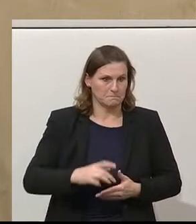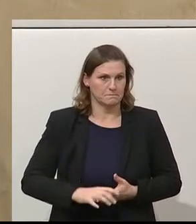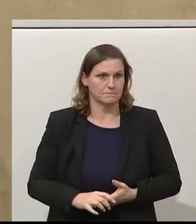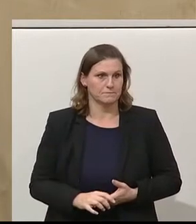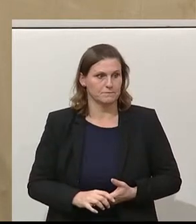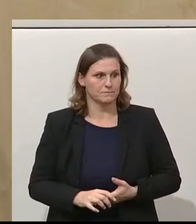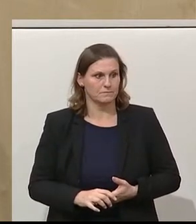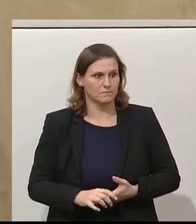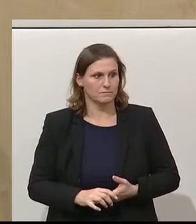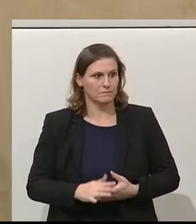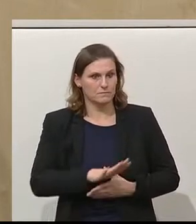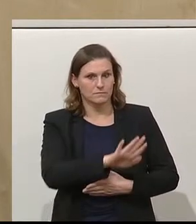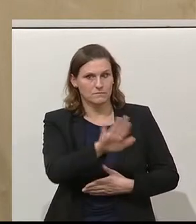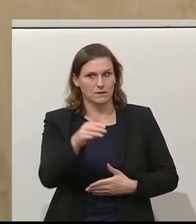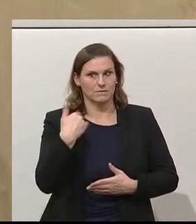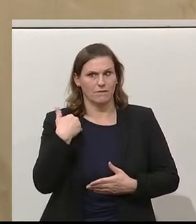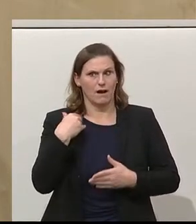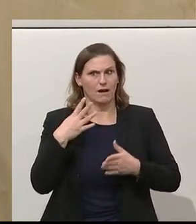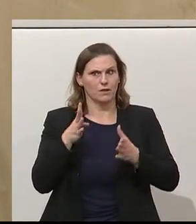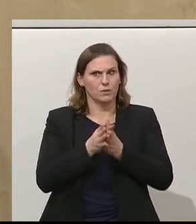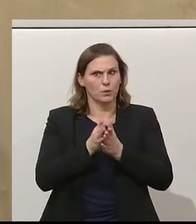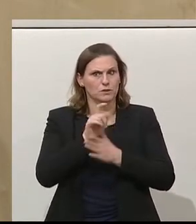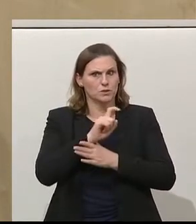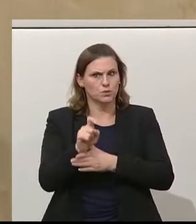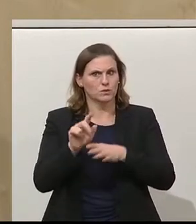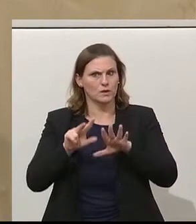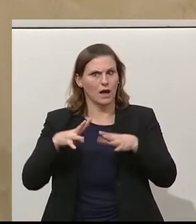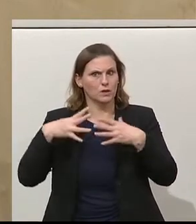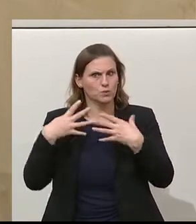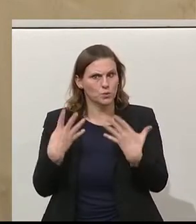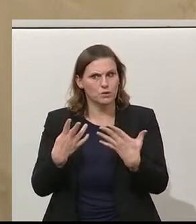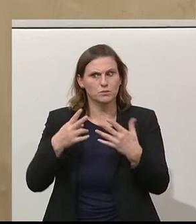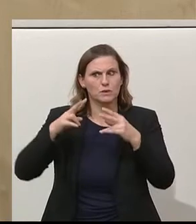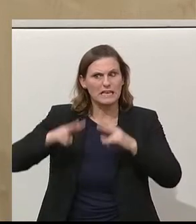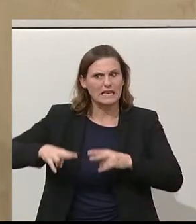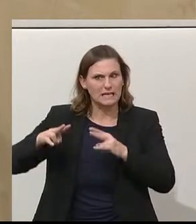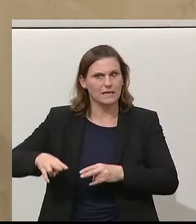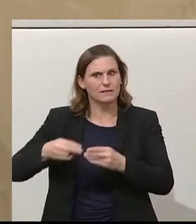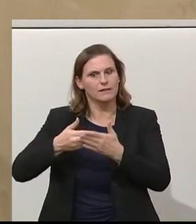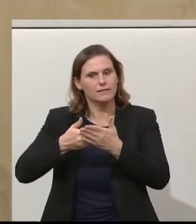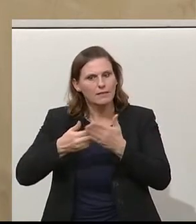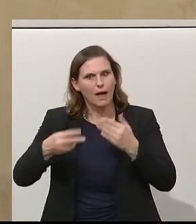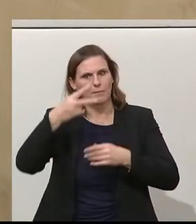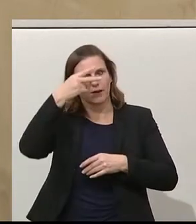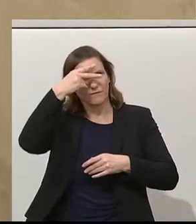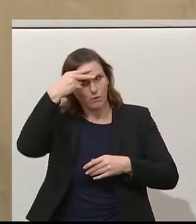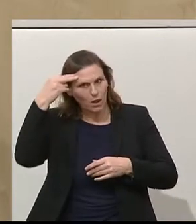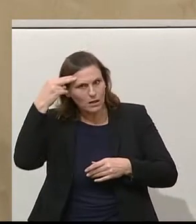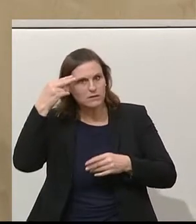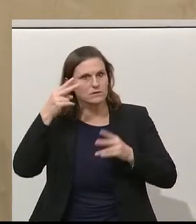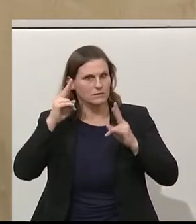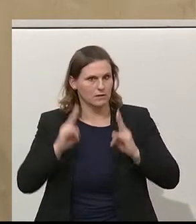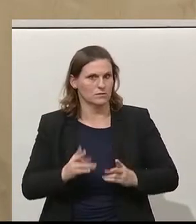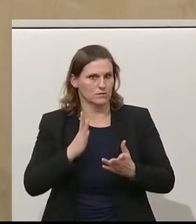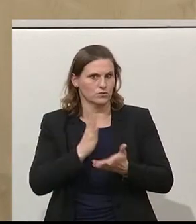am 4. Mai 1998 ein Gericht im Namen des Volkes. Und im Namen des Volkes kann man,